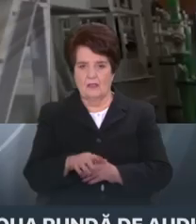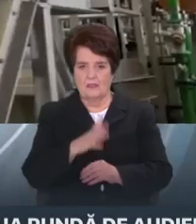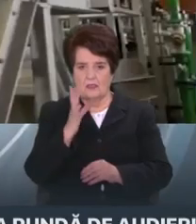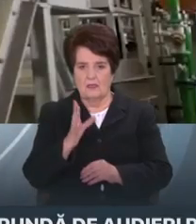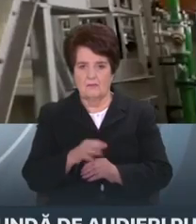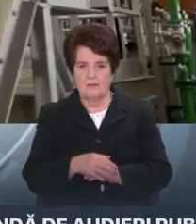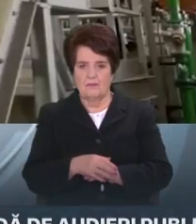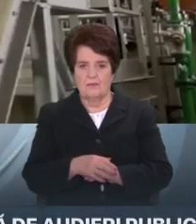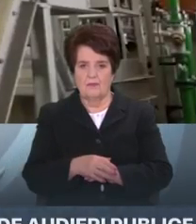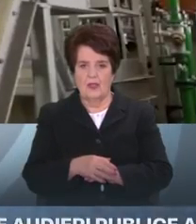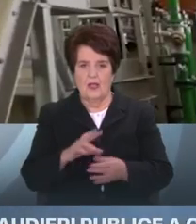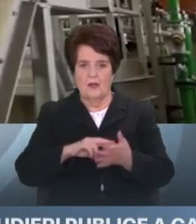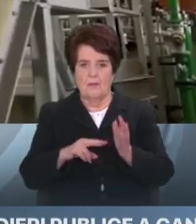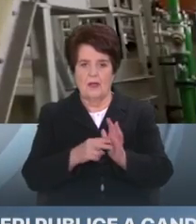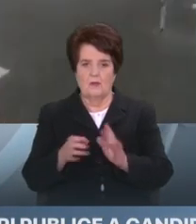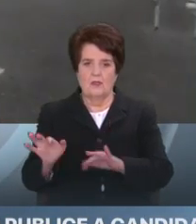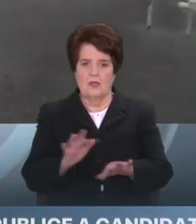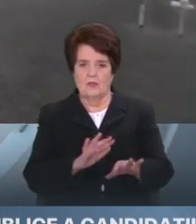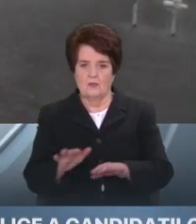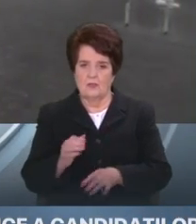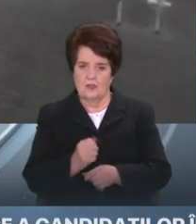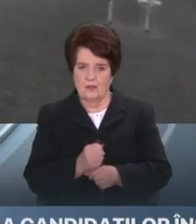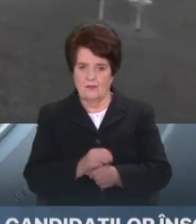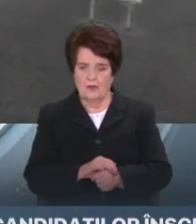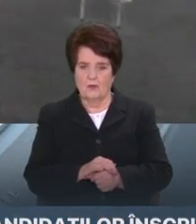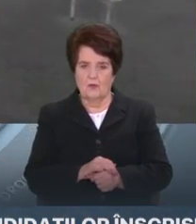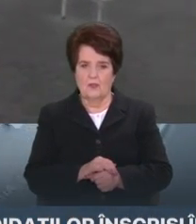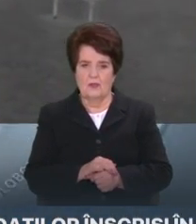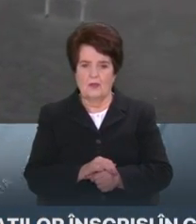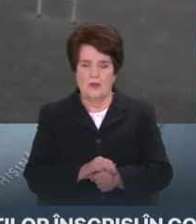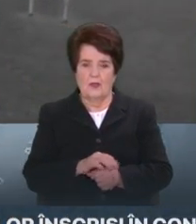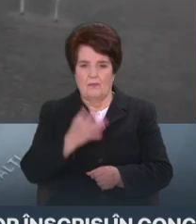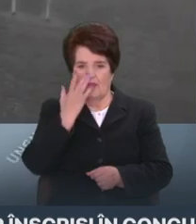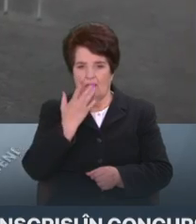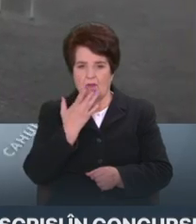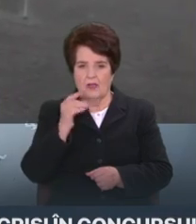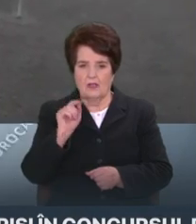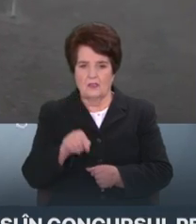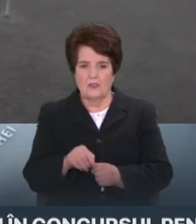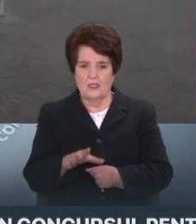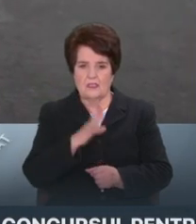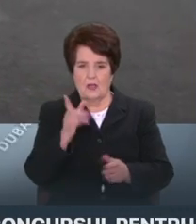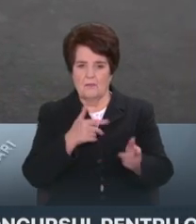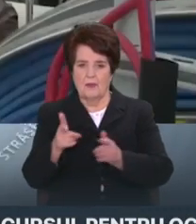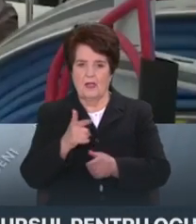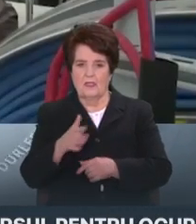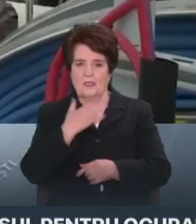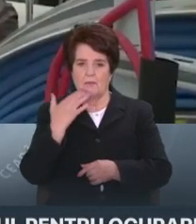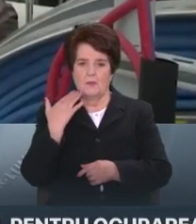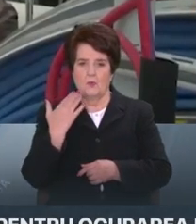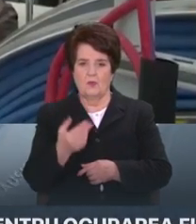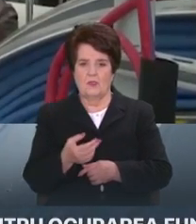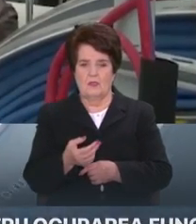planul de acțiuni pentru reducerea impactului în caz de deconectări. Noi încă vară aceasta am pregătit mai multe scenarii